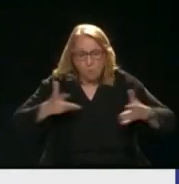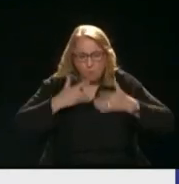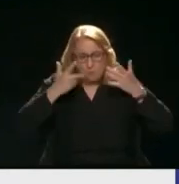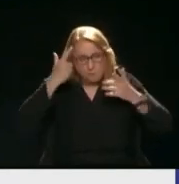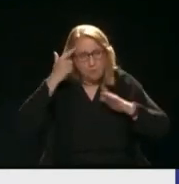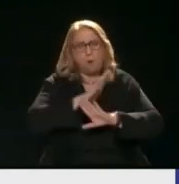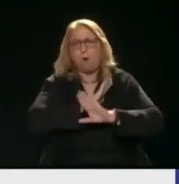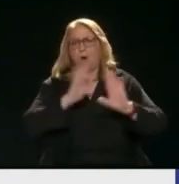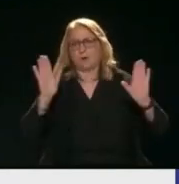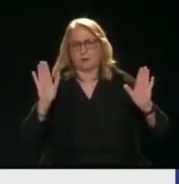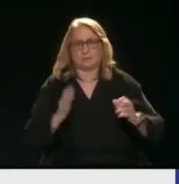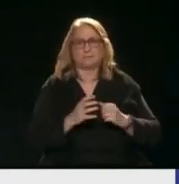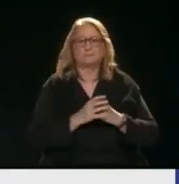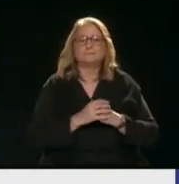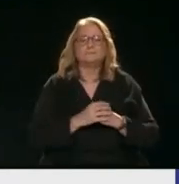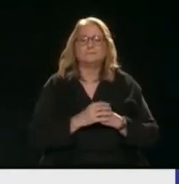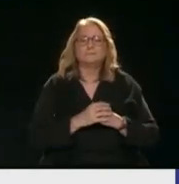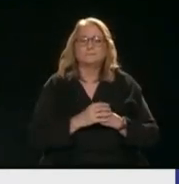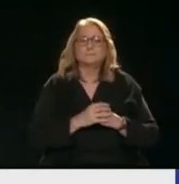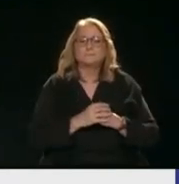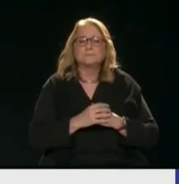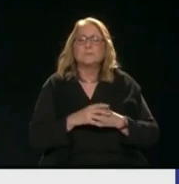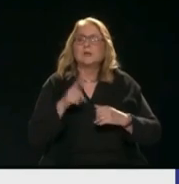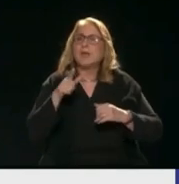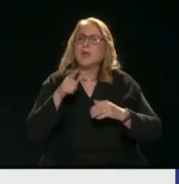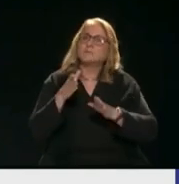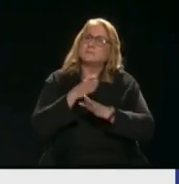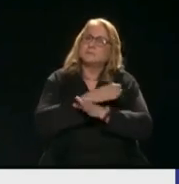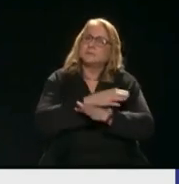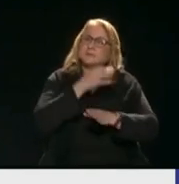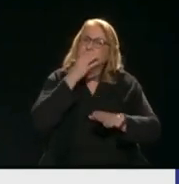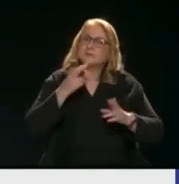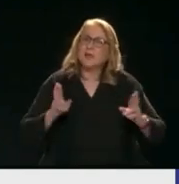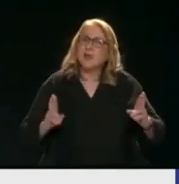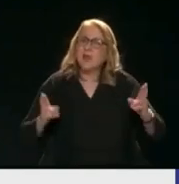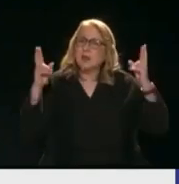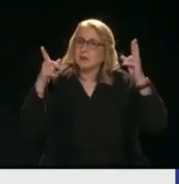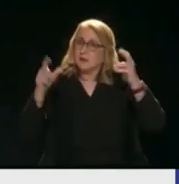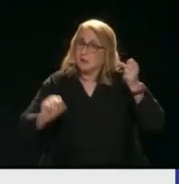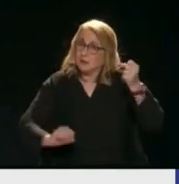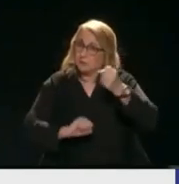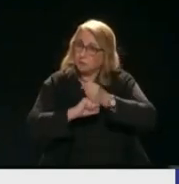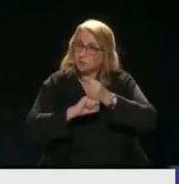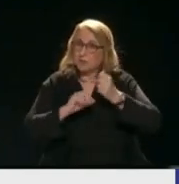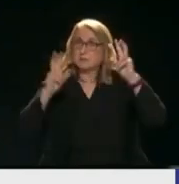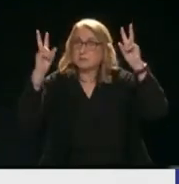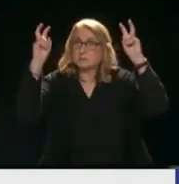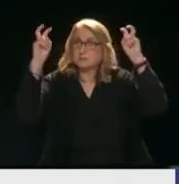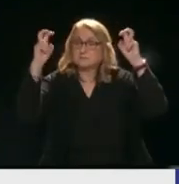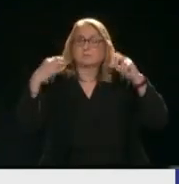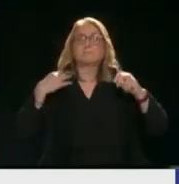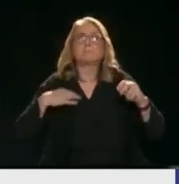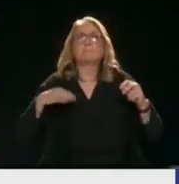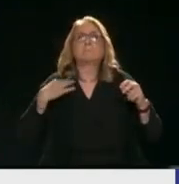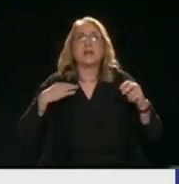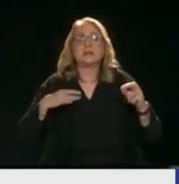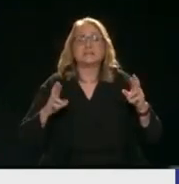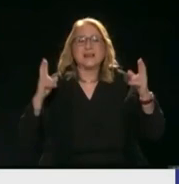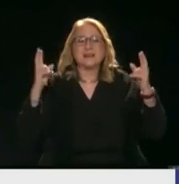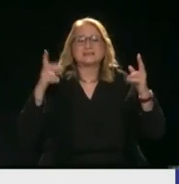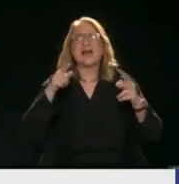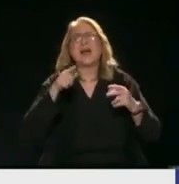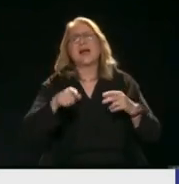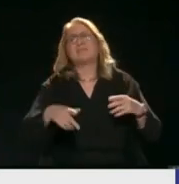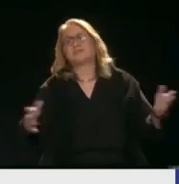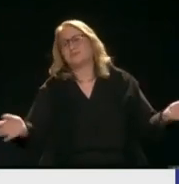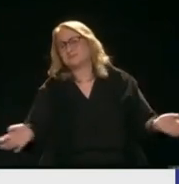ρωχηρώσαμε με την ενέργεια Ήσαστε υπέρ της πράσινης ενέργειας Βεβαίω Δεν τη λέω πράσινη Πράσινα άλογα και κόκκινες